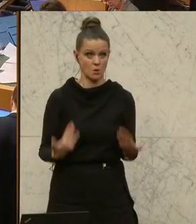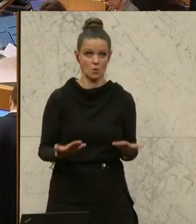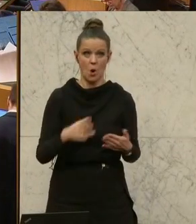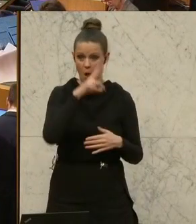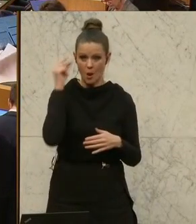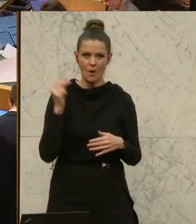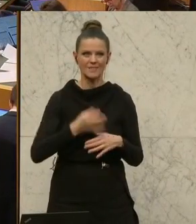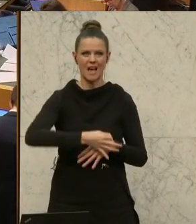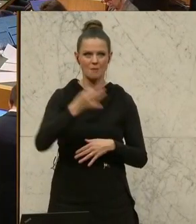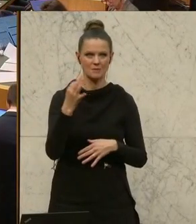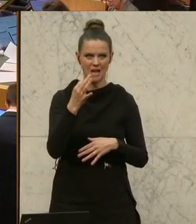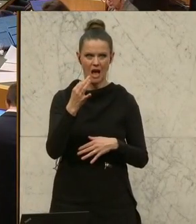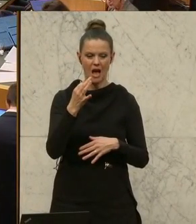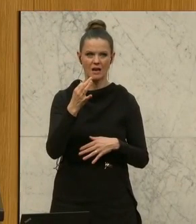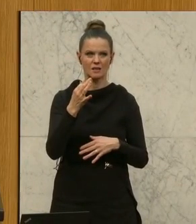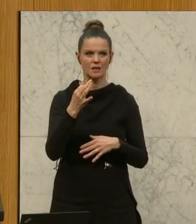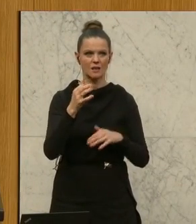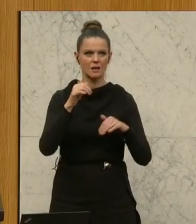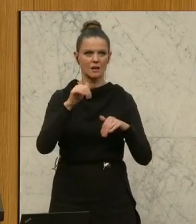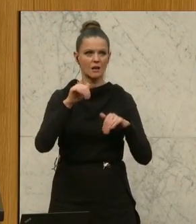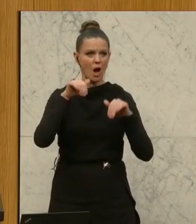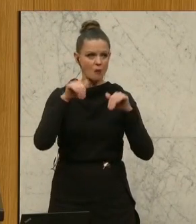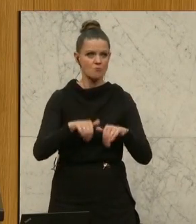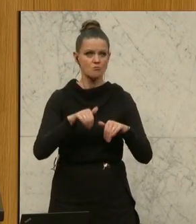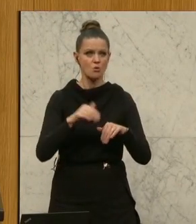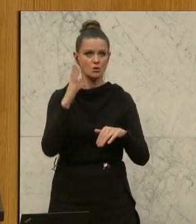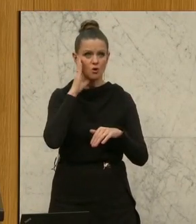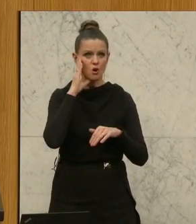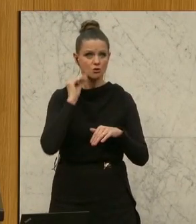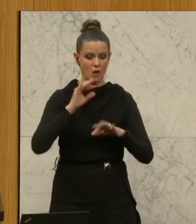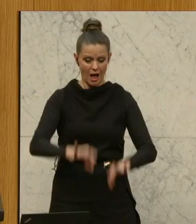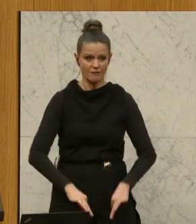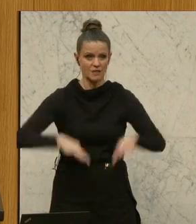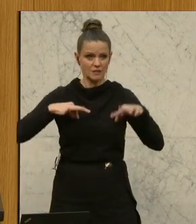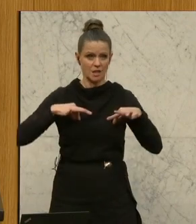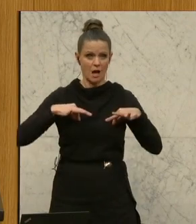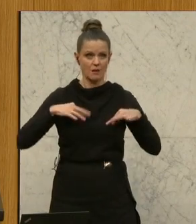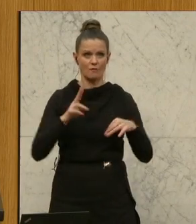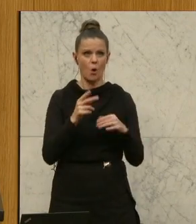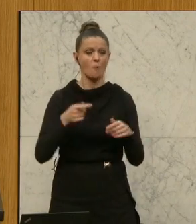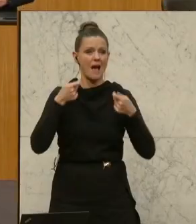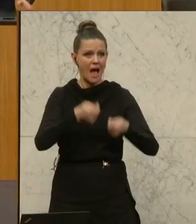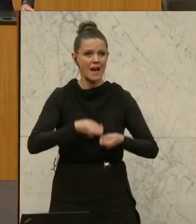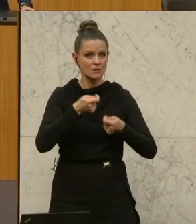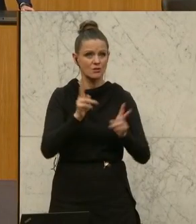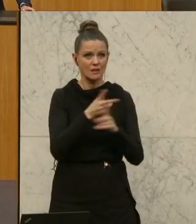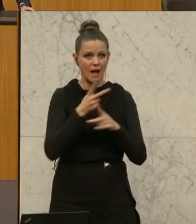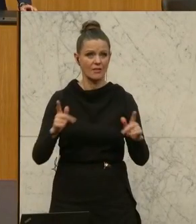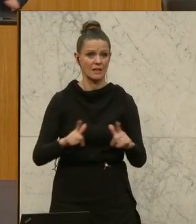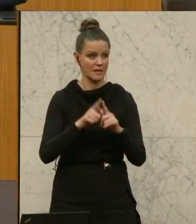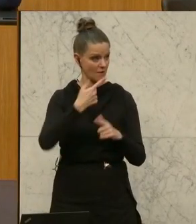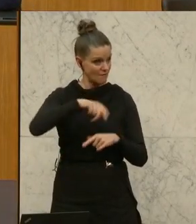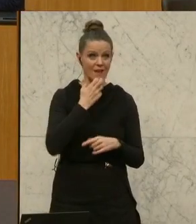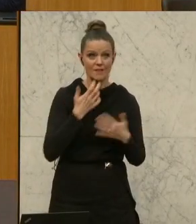tagsüber bei sich zu Hause im Schlafsack sitzen, weil sie sich die Heizung nicht mehr leisten können? Ist das alles in unserem Interesse?